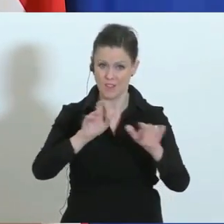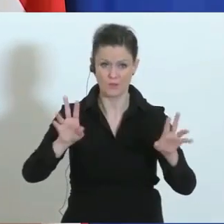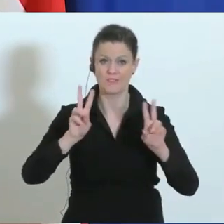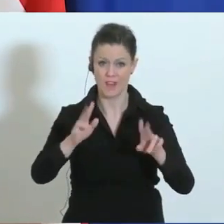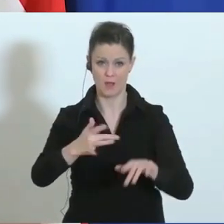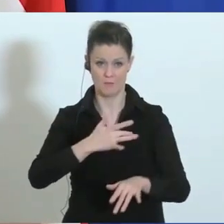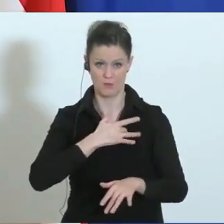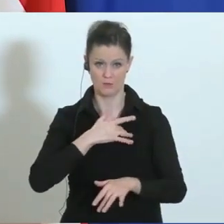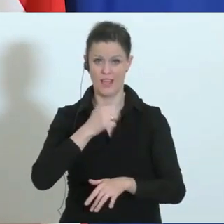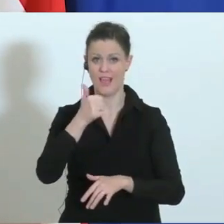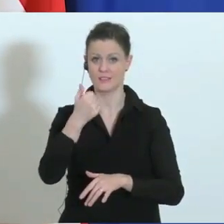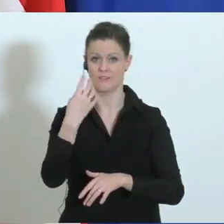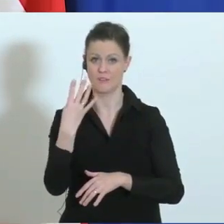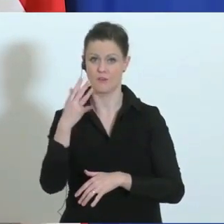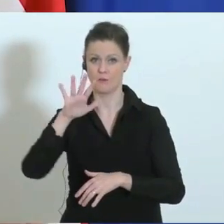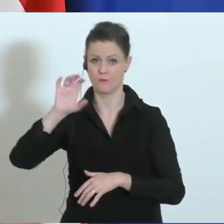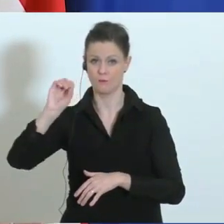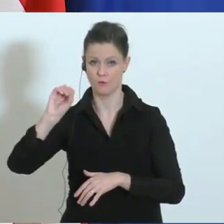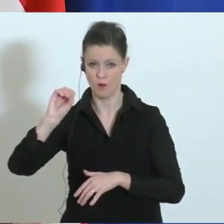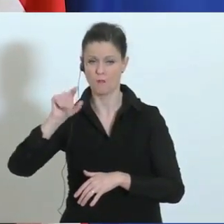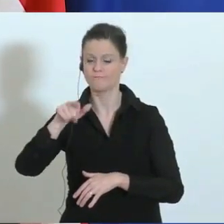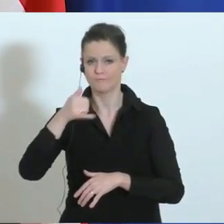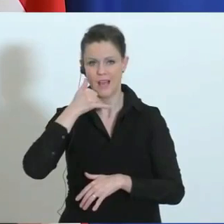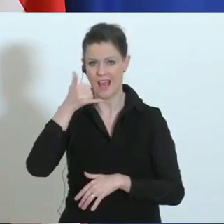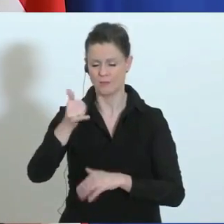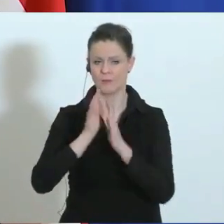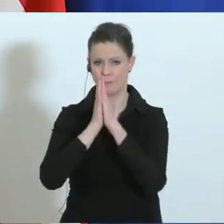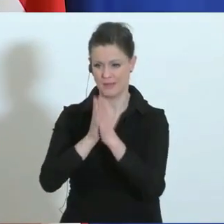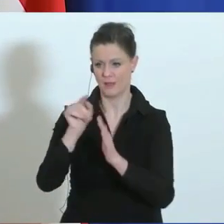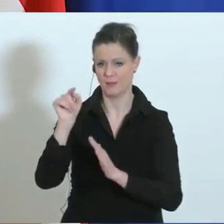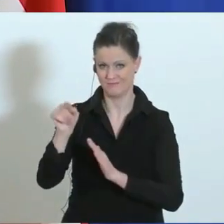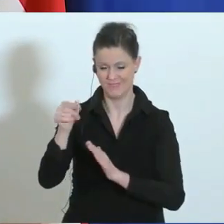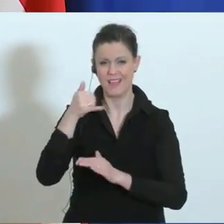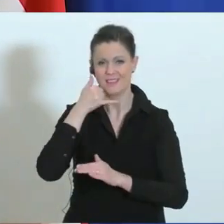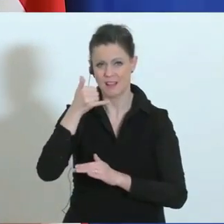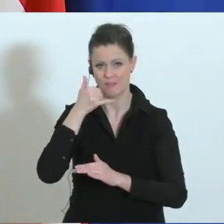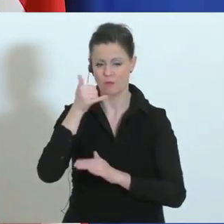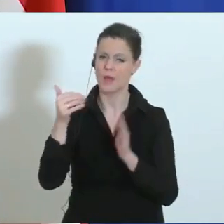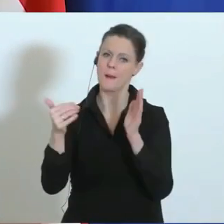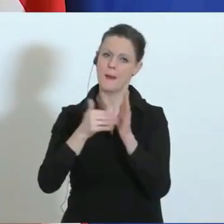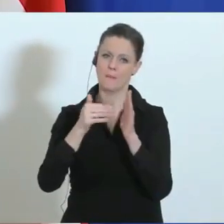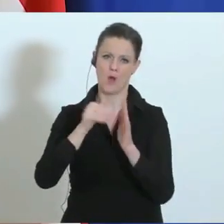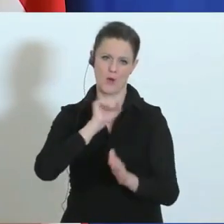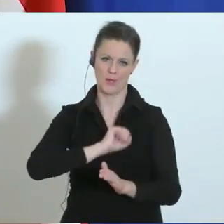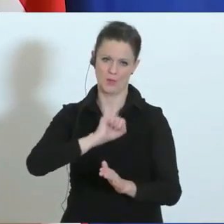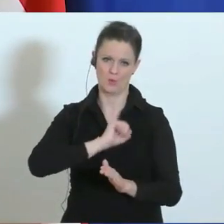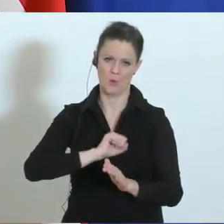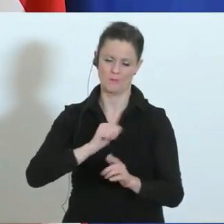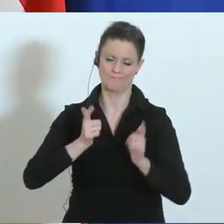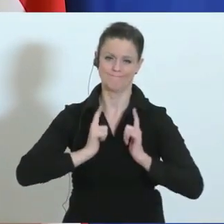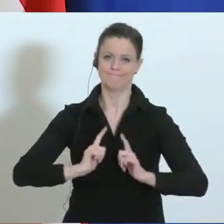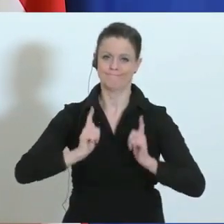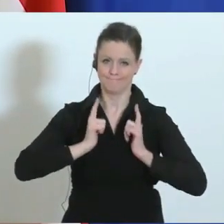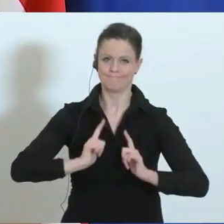es die 1450. Da auch eine Bitte dazu, diese Telefonnummer erfordert auch Geduld. Da gibt es längere Wartezeiten